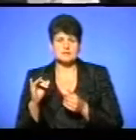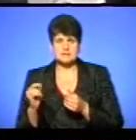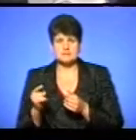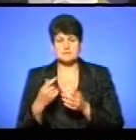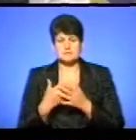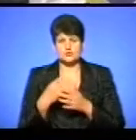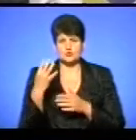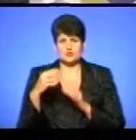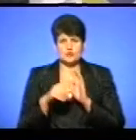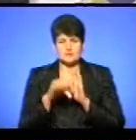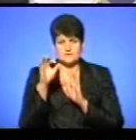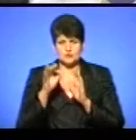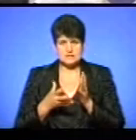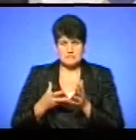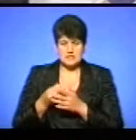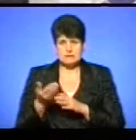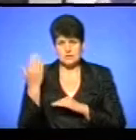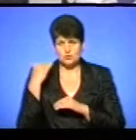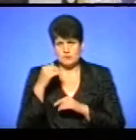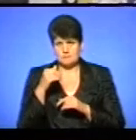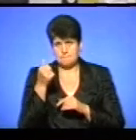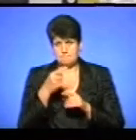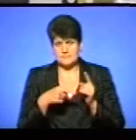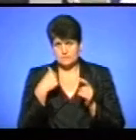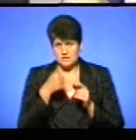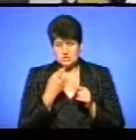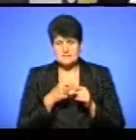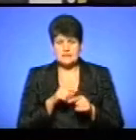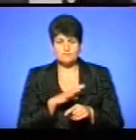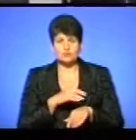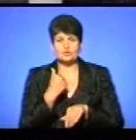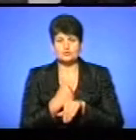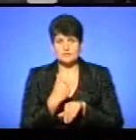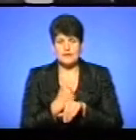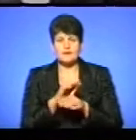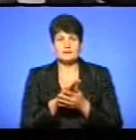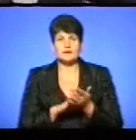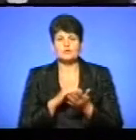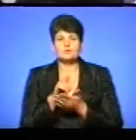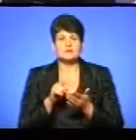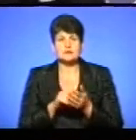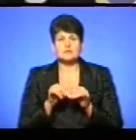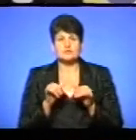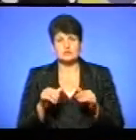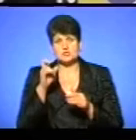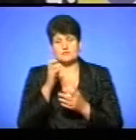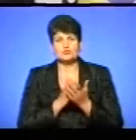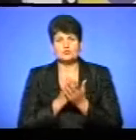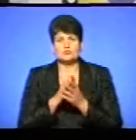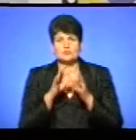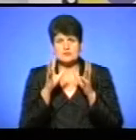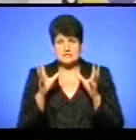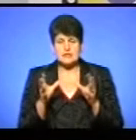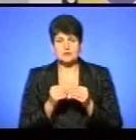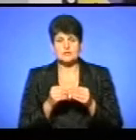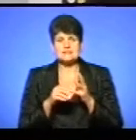на 46% по сплаті з минулим півріччям. Це буде основне. Далі буде запитання розвитку комунальної служби. Ну і в загальному, там, земельні